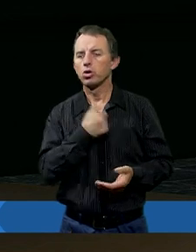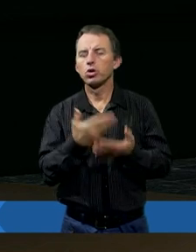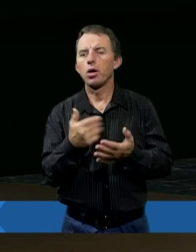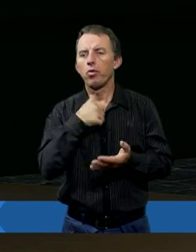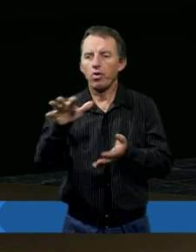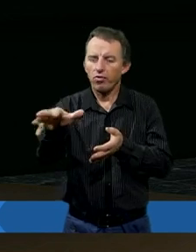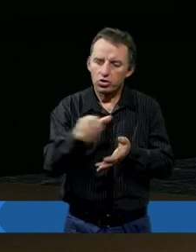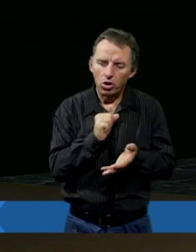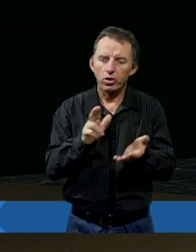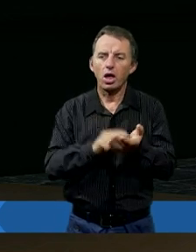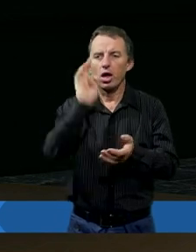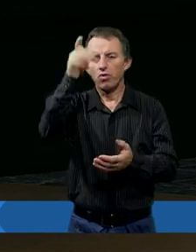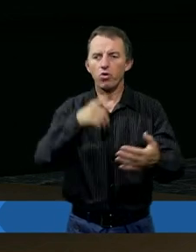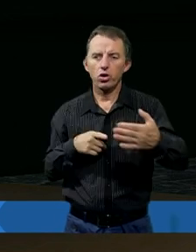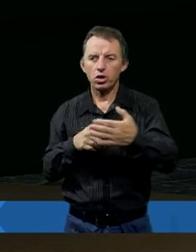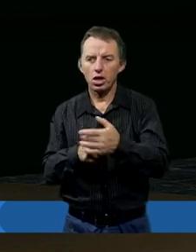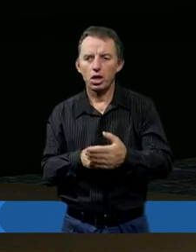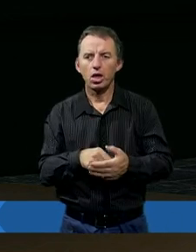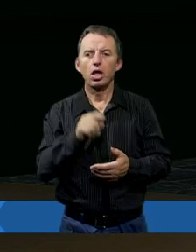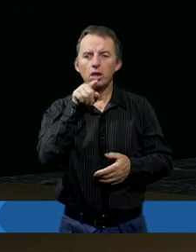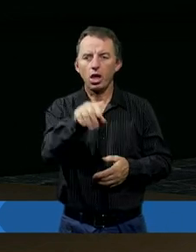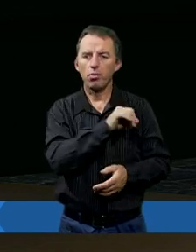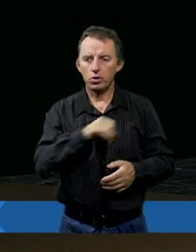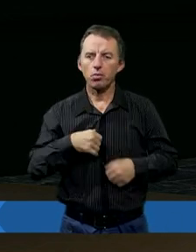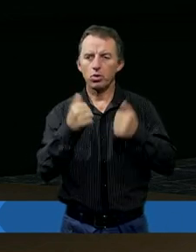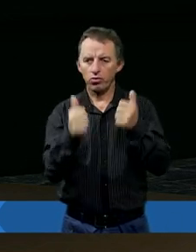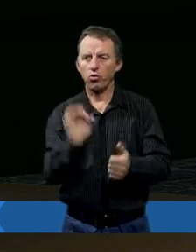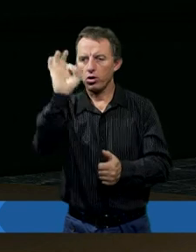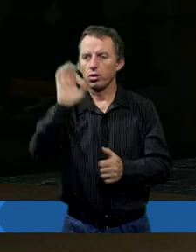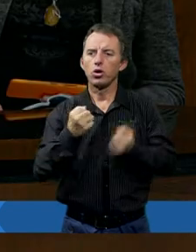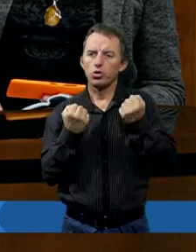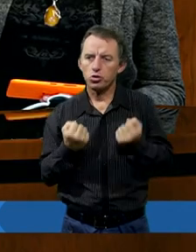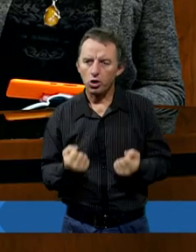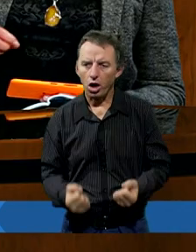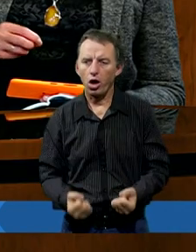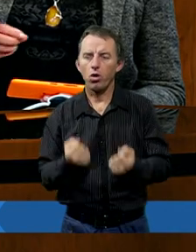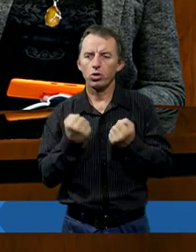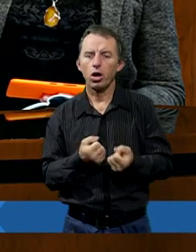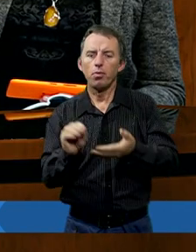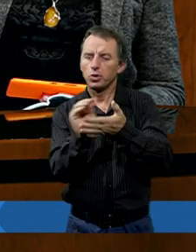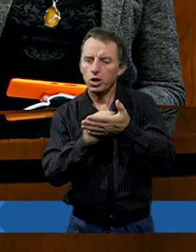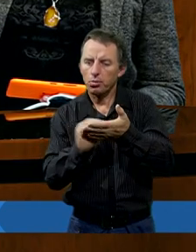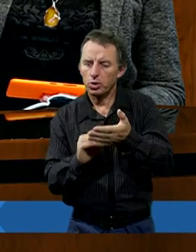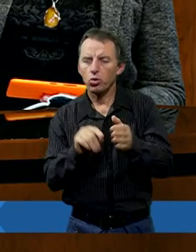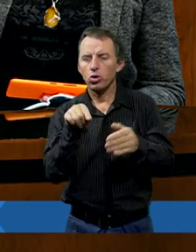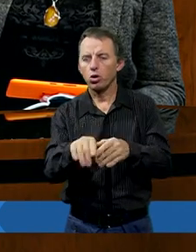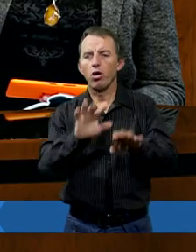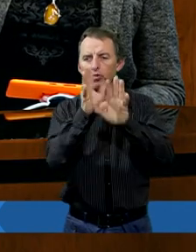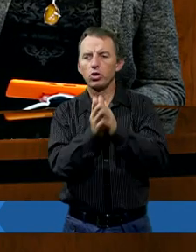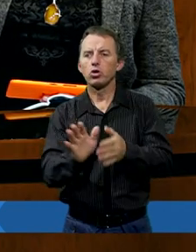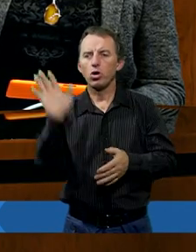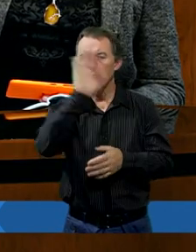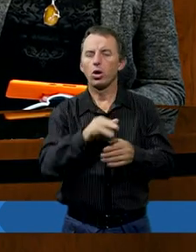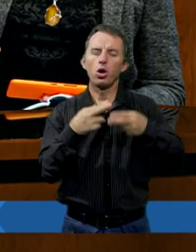mnie wziąłeś na swój cel tak, że sam stałem się sobie ciężarem. Przypisuje Bogu te różne nieszczęścia.